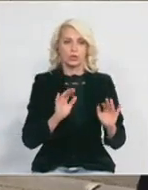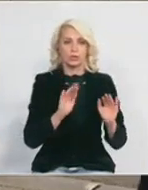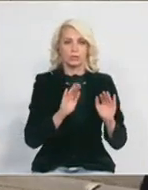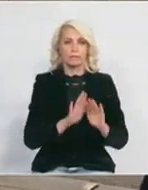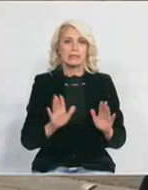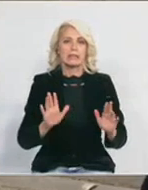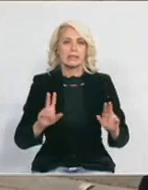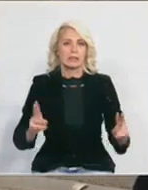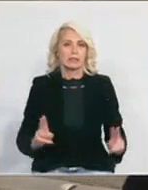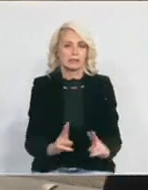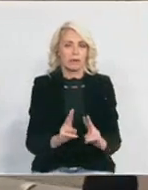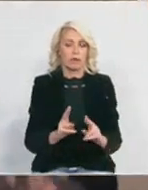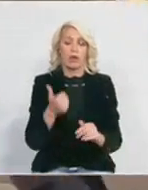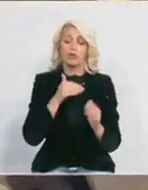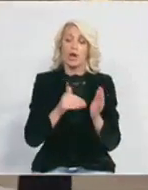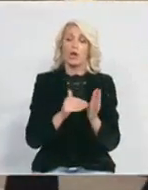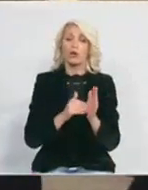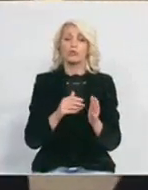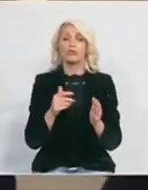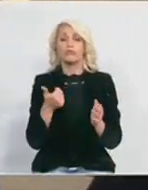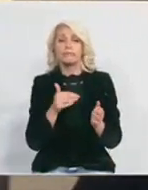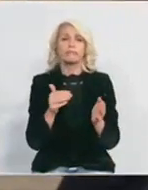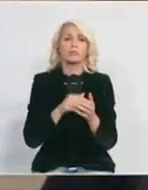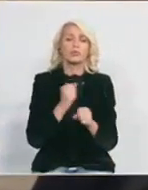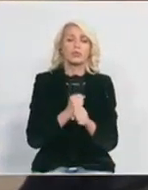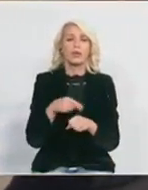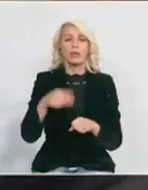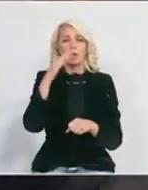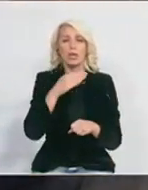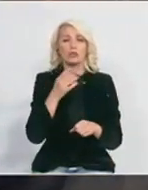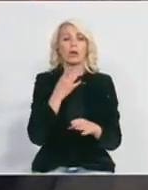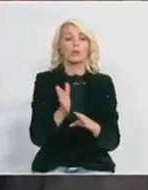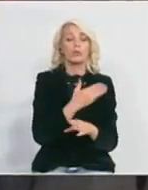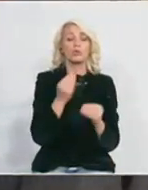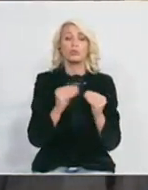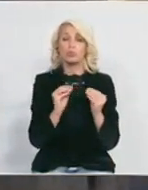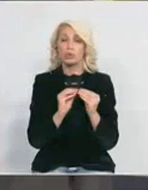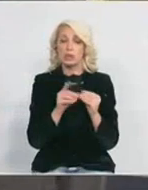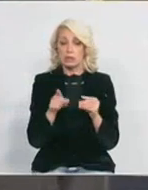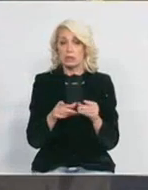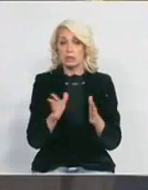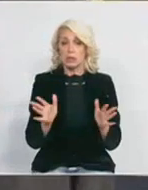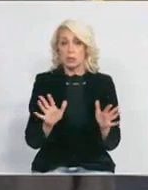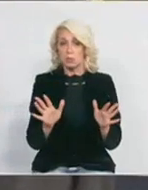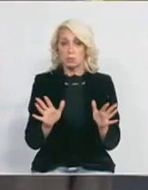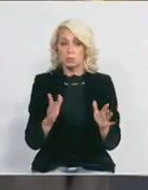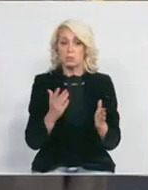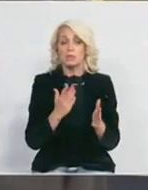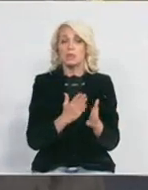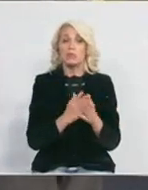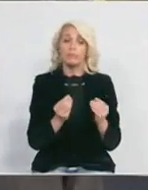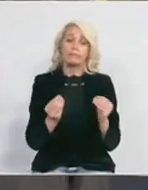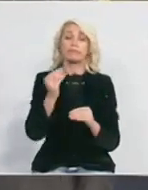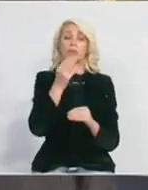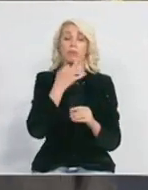Istinom, šta još treba da se uradi u Nišu, da bi posle praznika, ako to možemo da procenimo u tom periodu, situacija bila mnogo